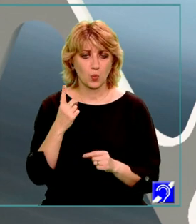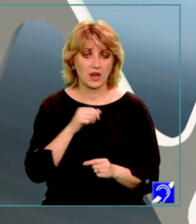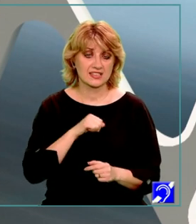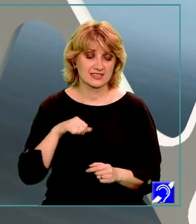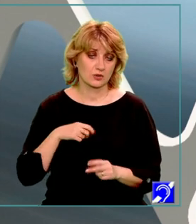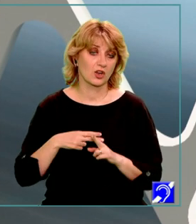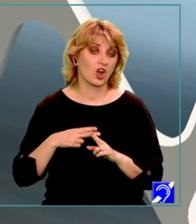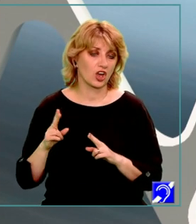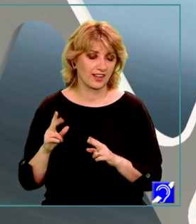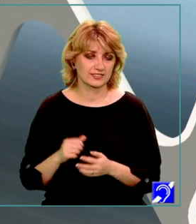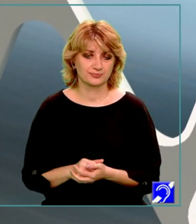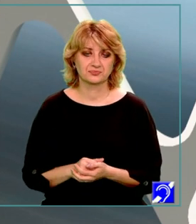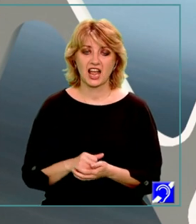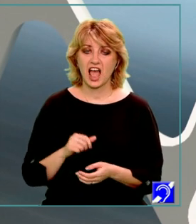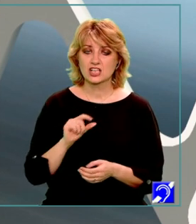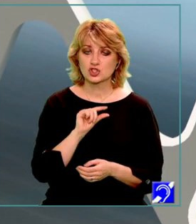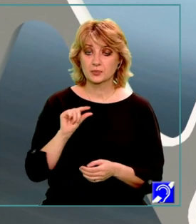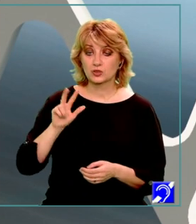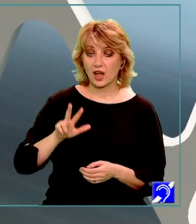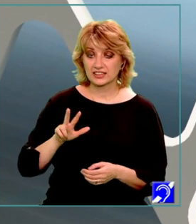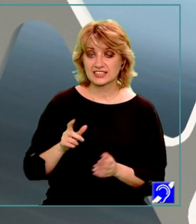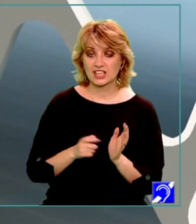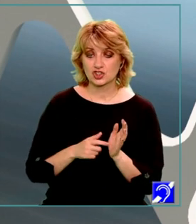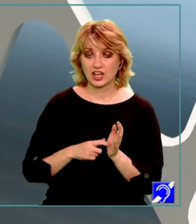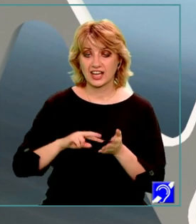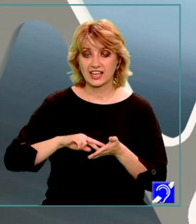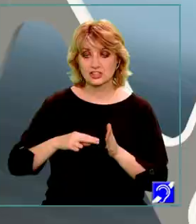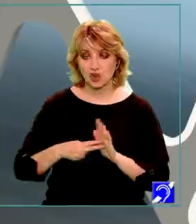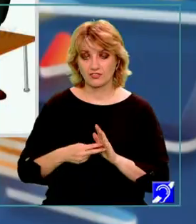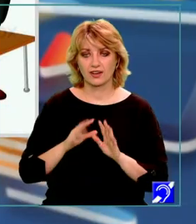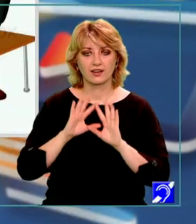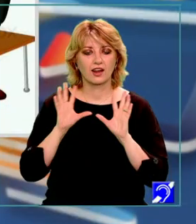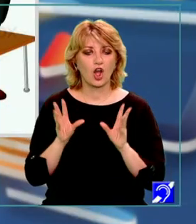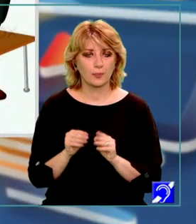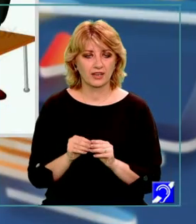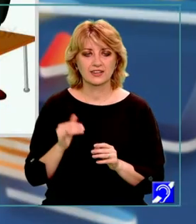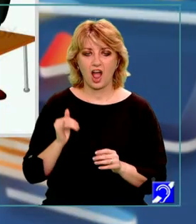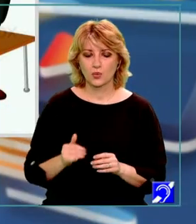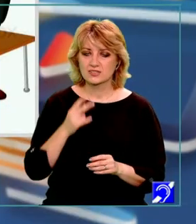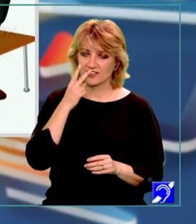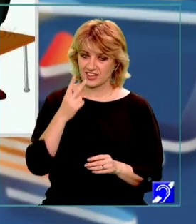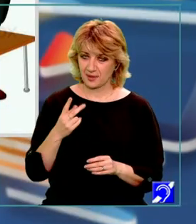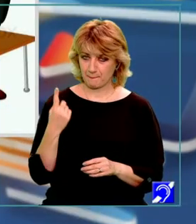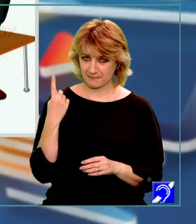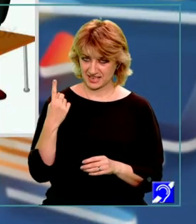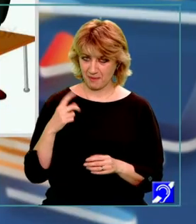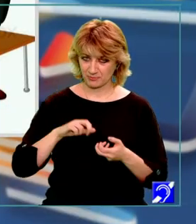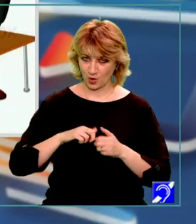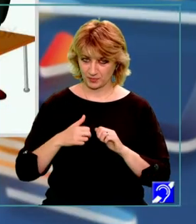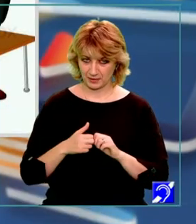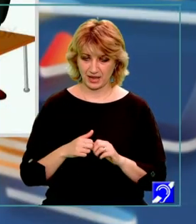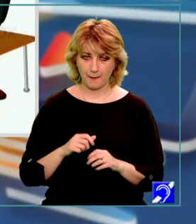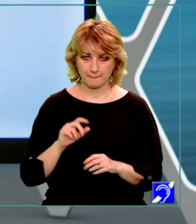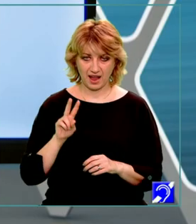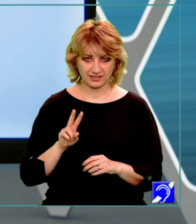fiind corectă. La subiectul al treilea se cer rezolvările complete. Și acum să vedem prima problemă de la